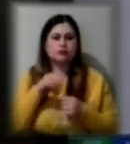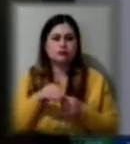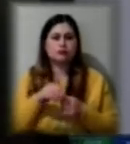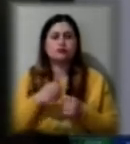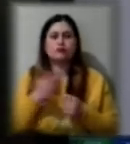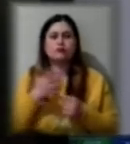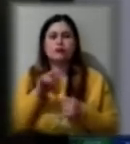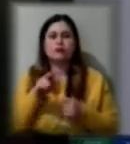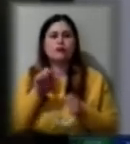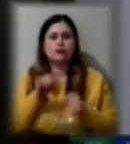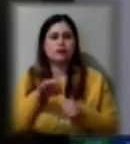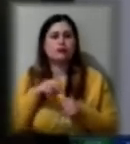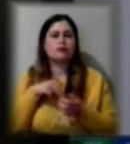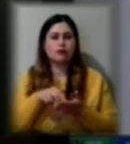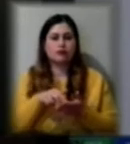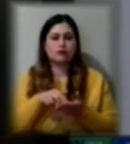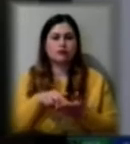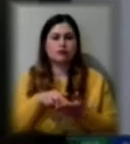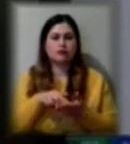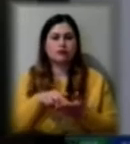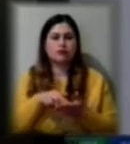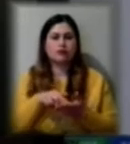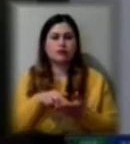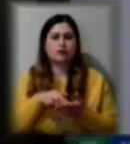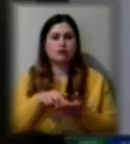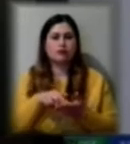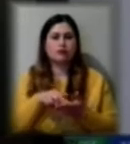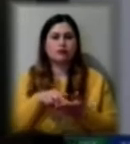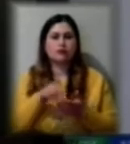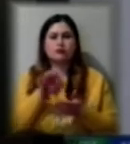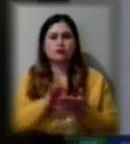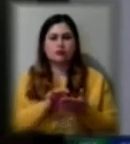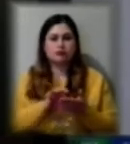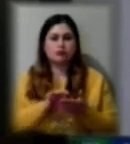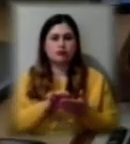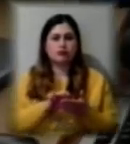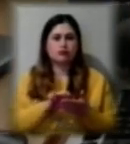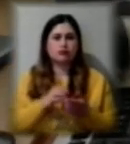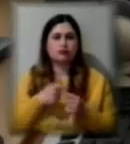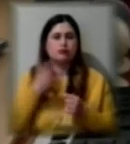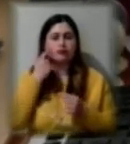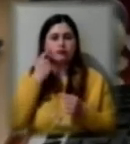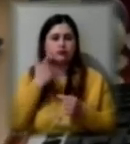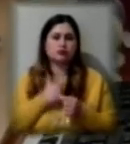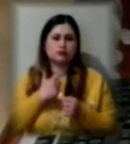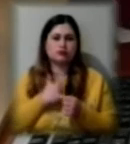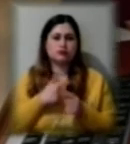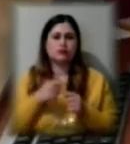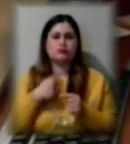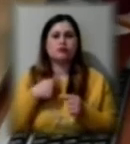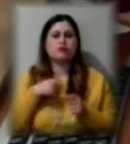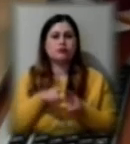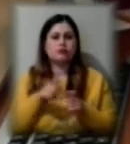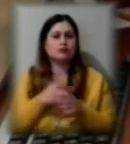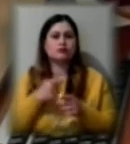пройти і одразу оцінити себе. У мене таке ж саме стоїть і на